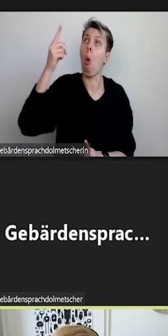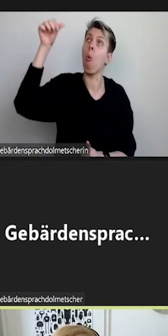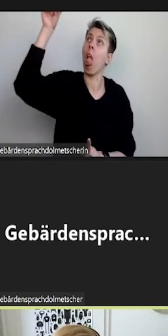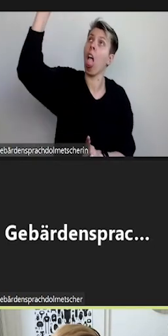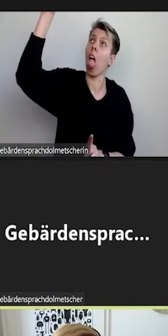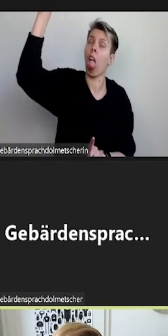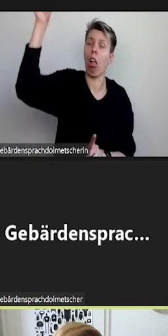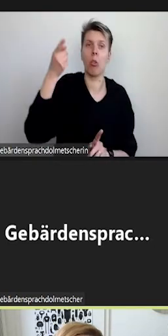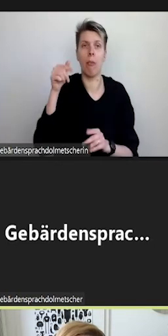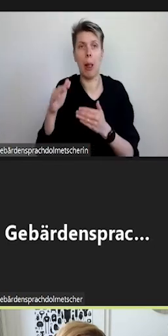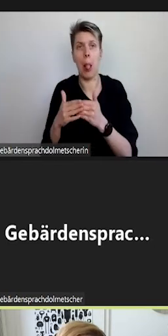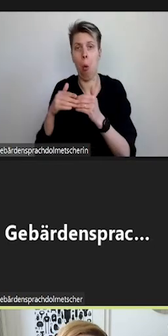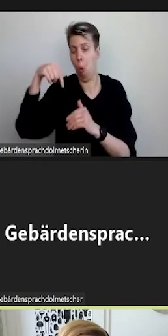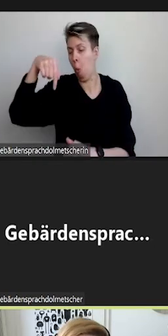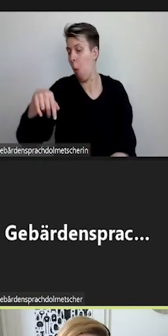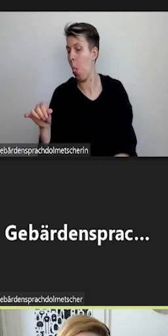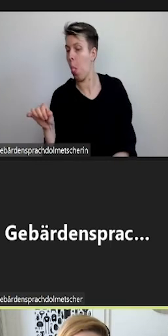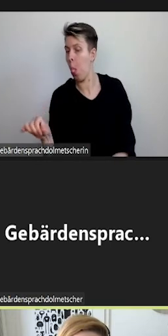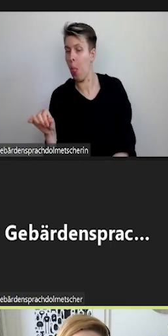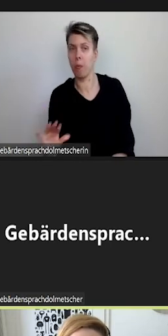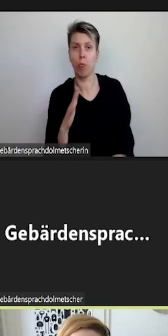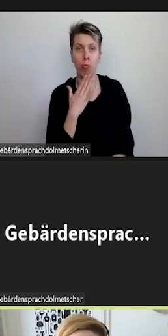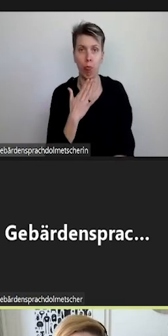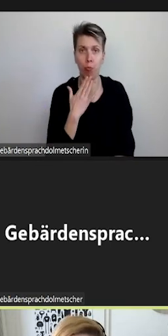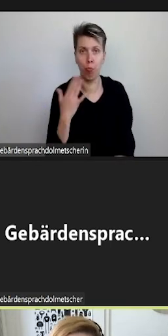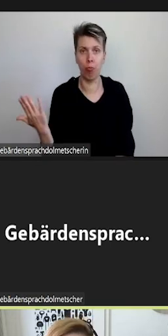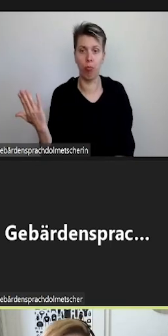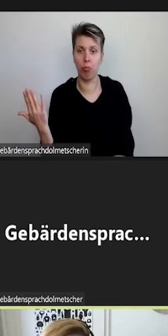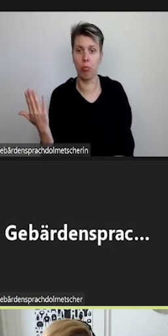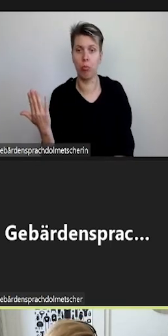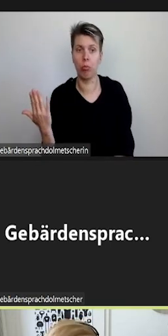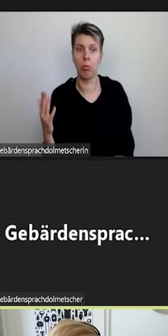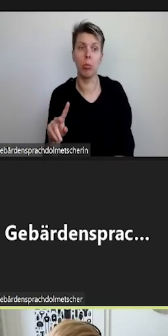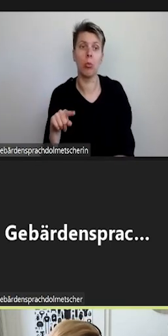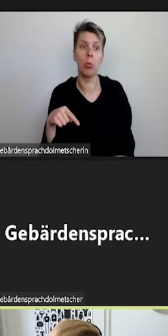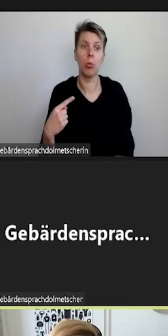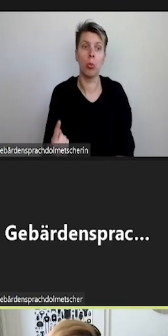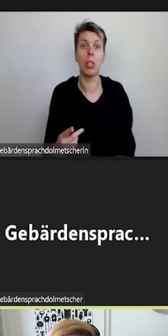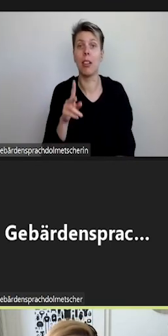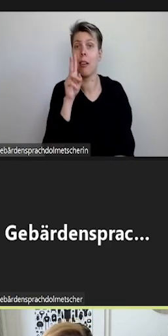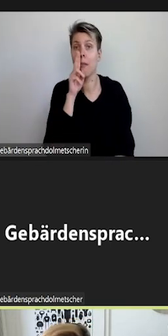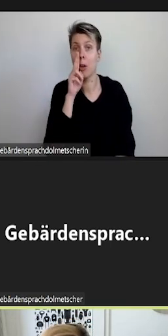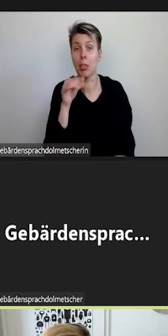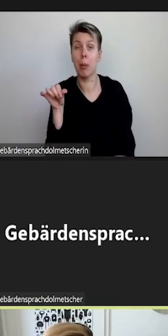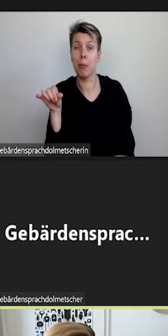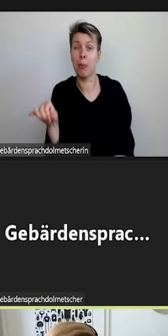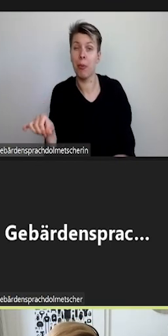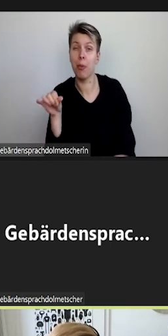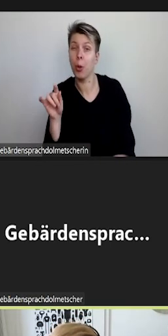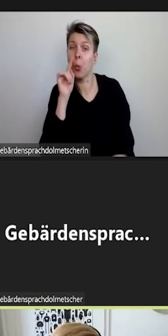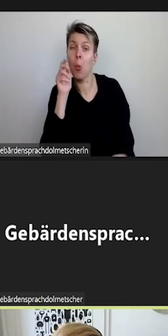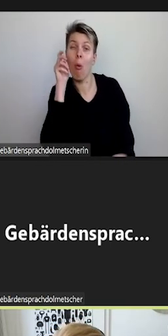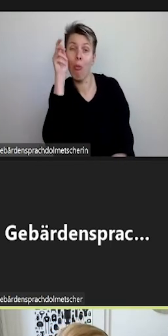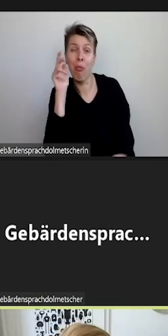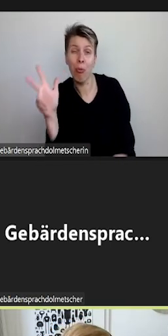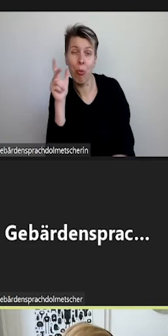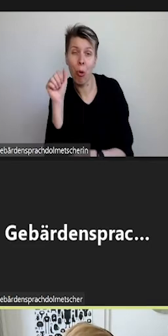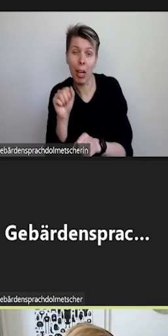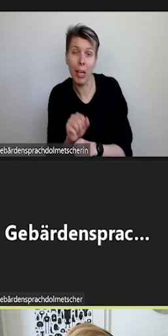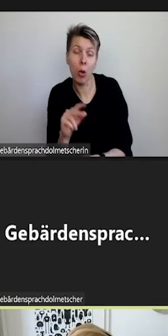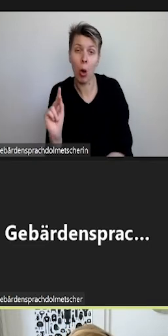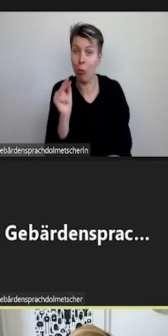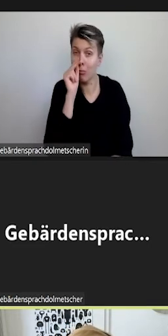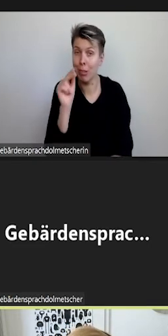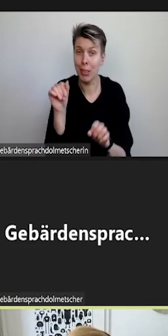es einen Spiegel im Aufzug oder ist die Stockwächsangabe nur visuell oder eben auch auditiv und nicht zuletzt aber eben auch für die